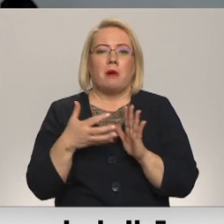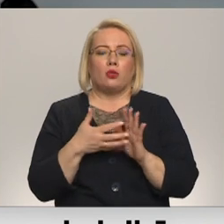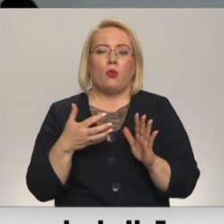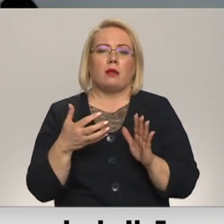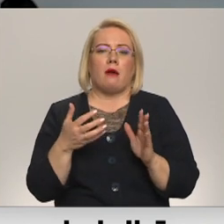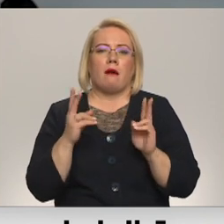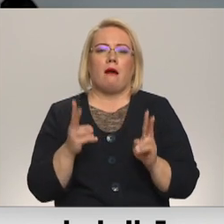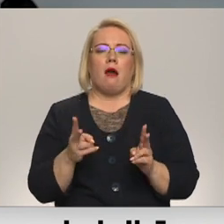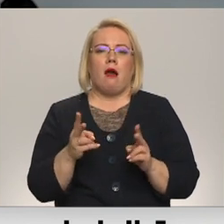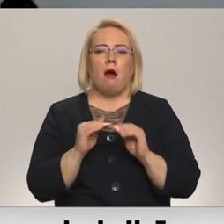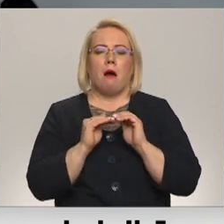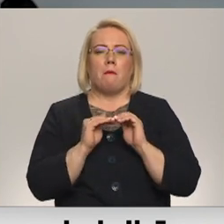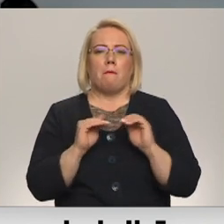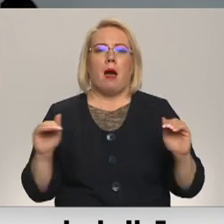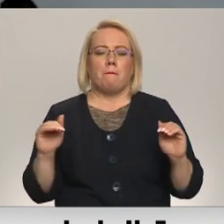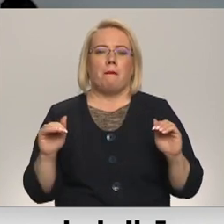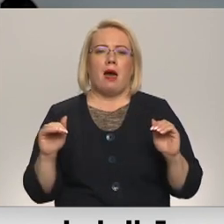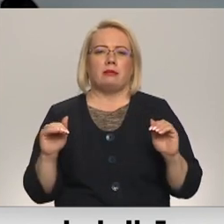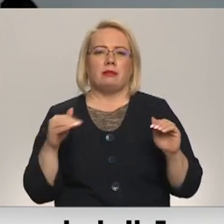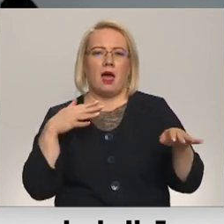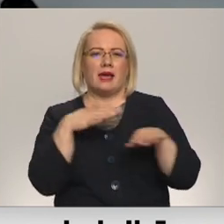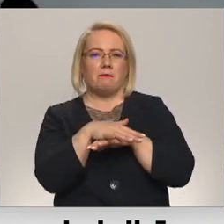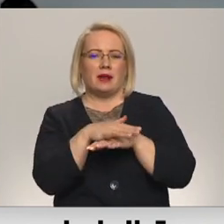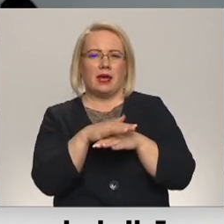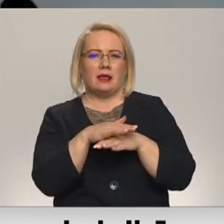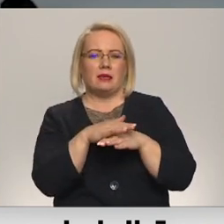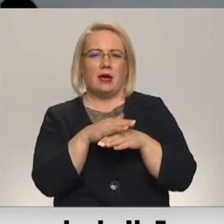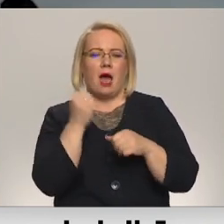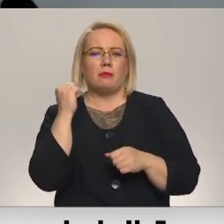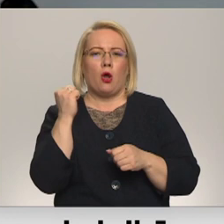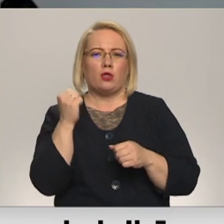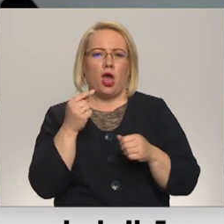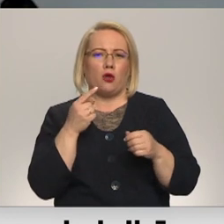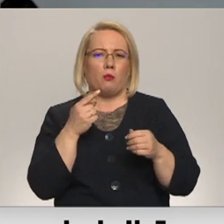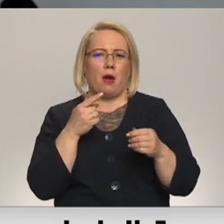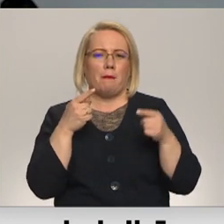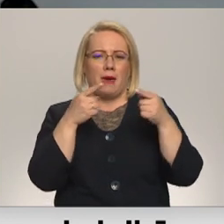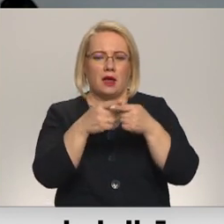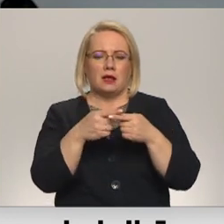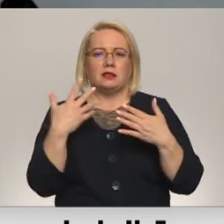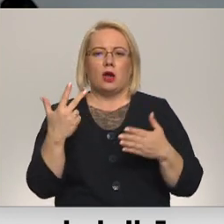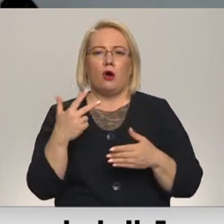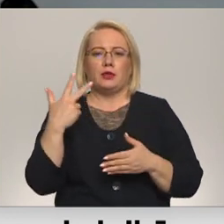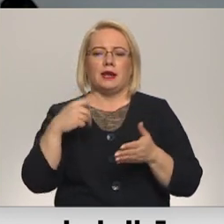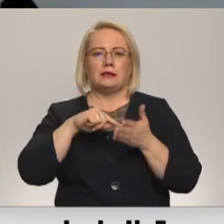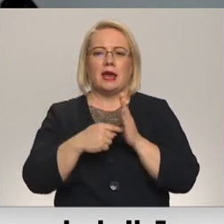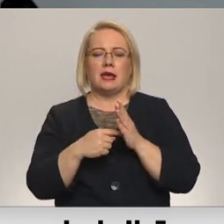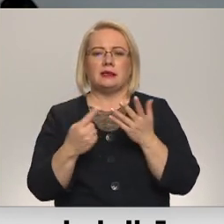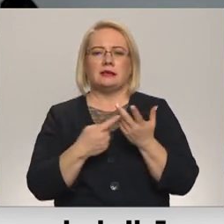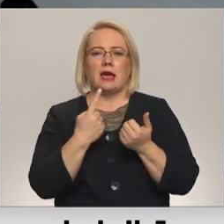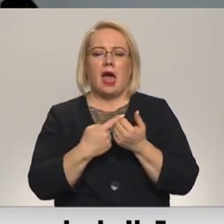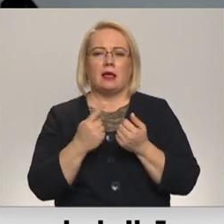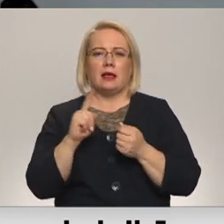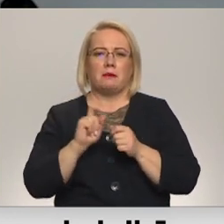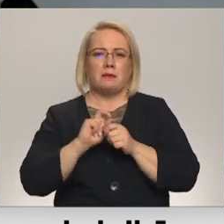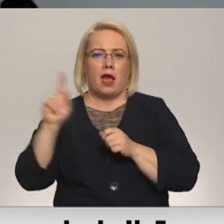kā šīs pamata hibrīda apdraudējuma mērķis, jo faktiski trīs reizes šie skaidrī ir pieauguši kā līdz šim.